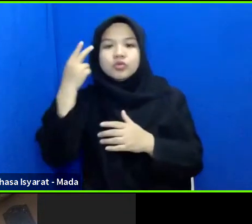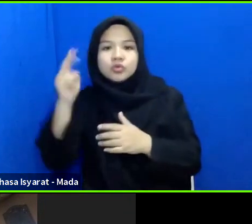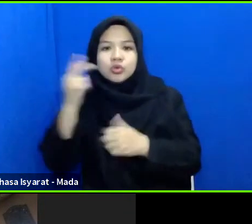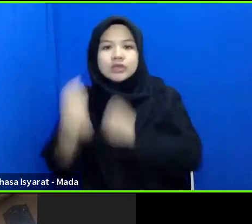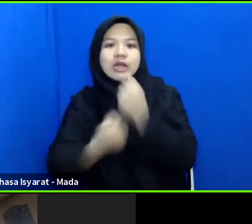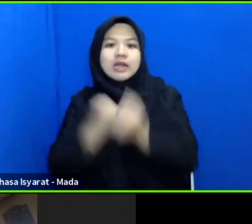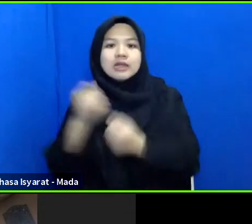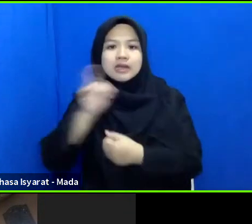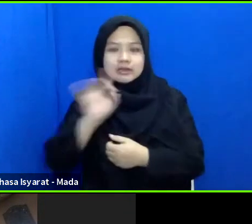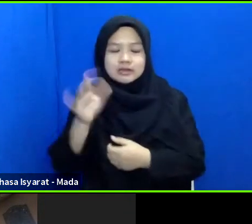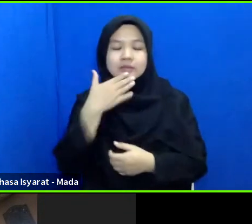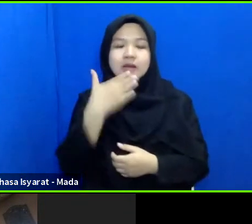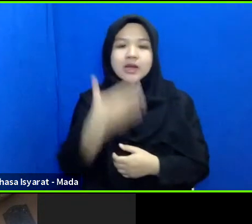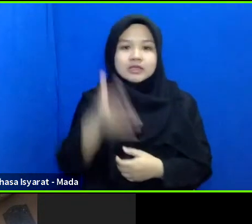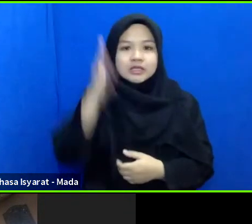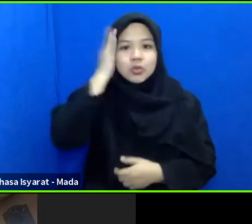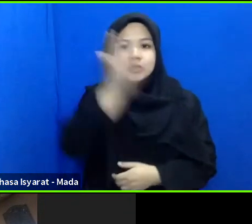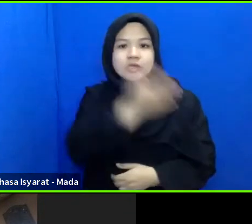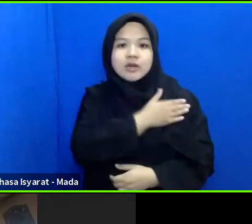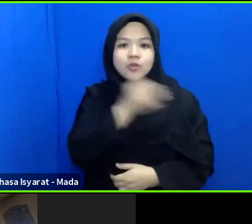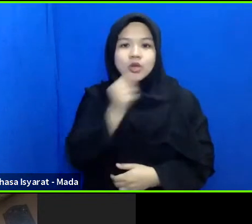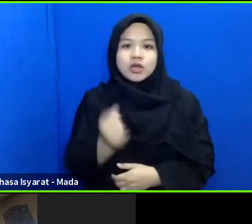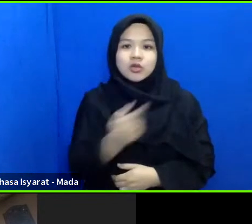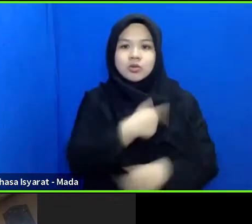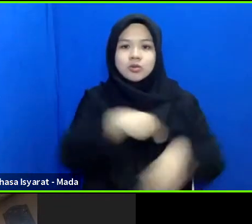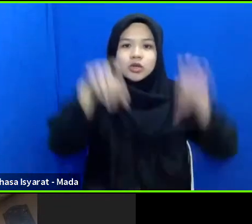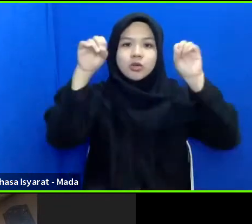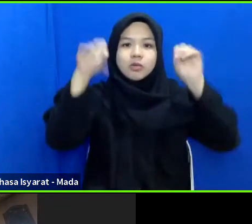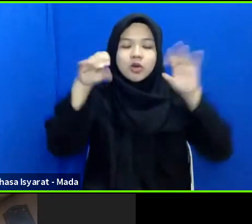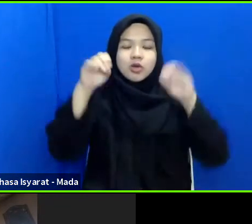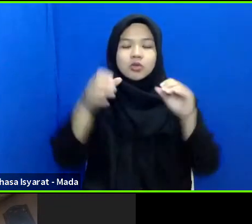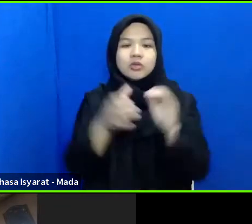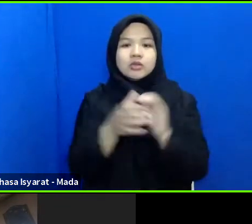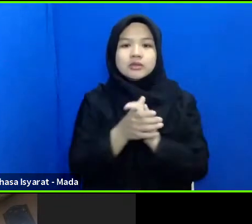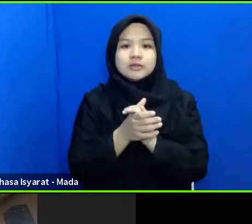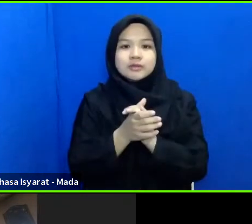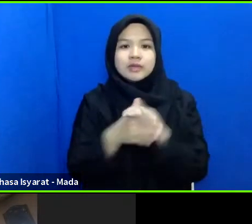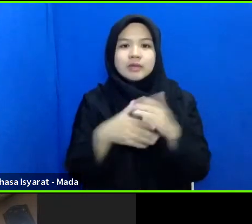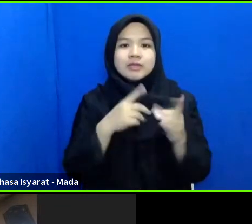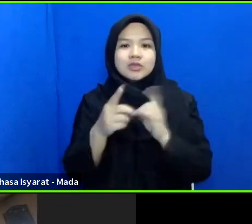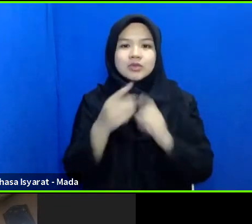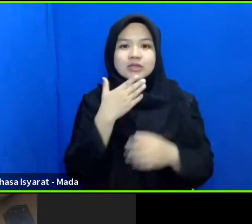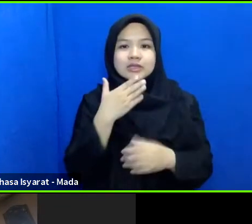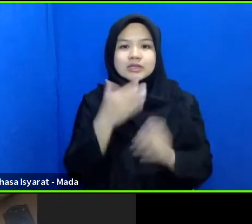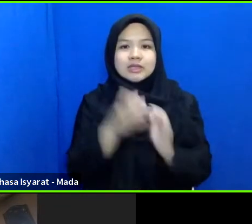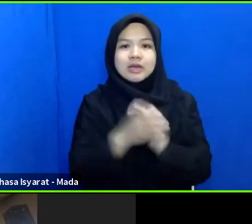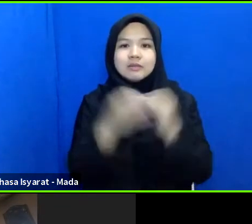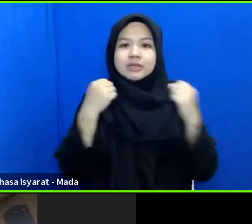kegiatan selanjutnya terima kasih assalamualaikum warahmatullahi wabarakatuh dan selamat bersenakan diskusi salam sehat